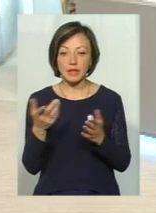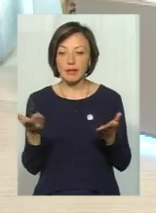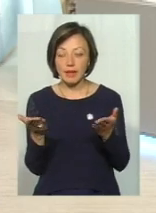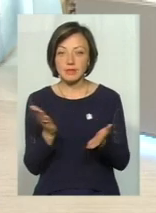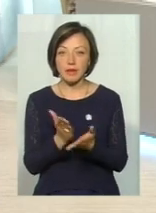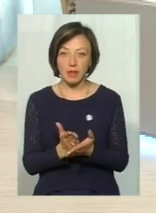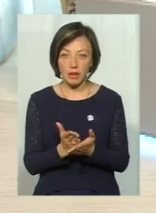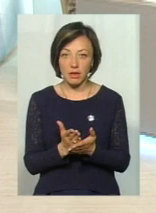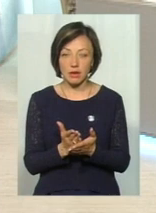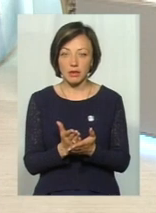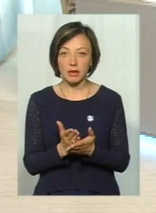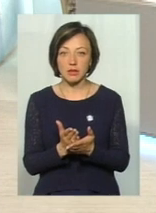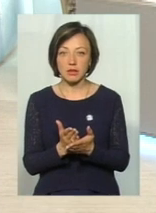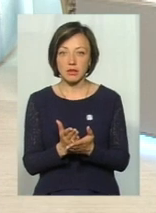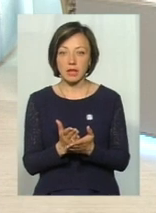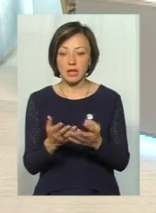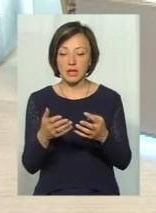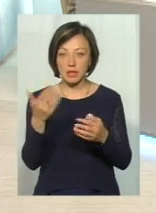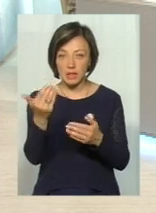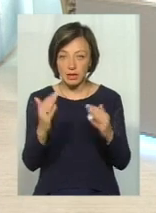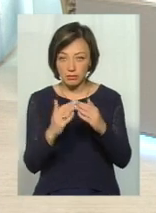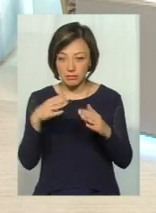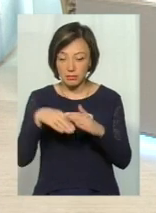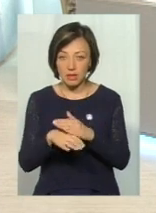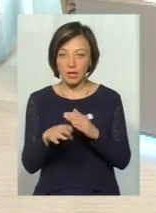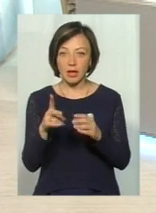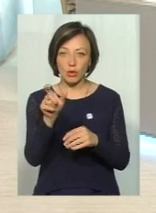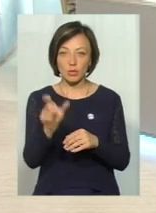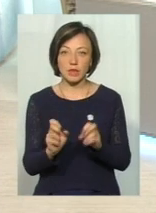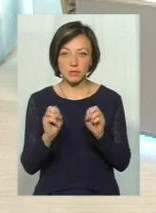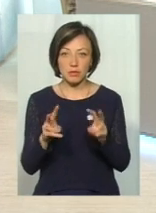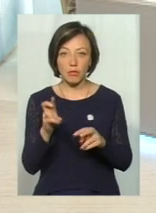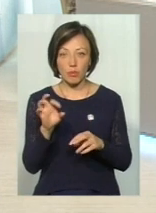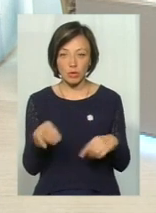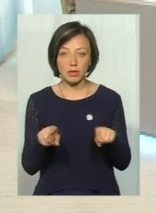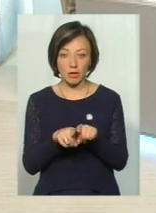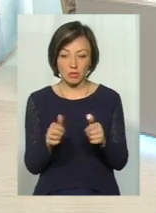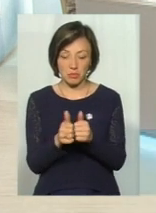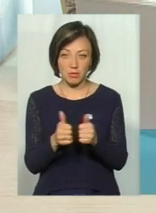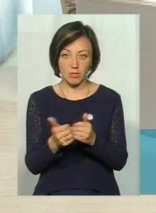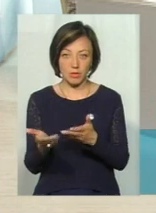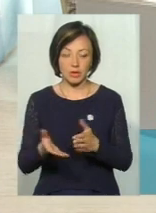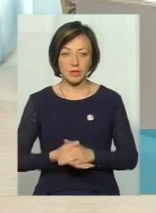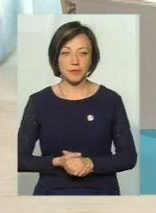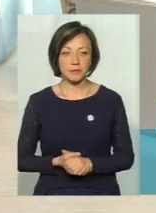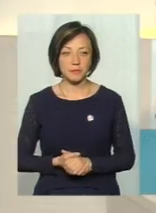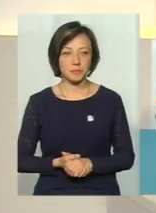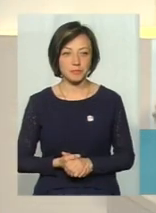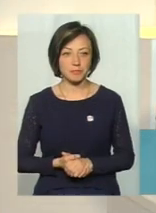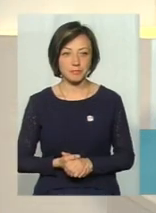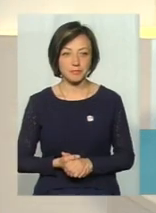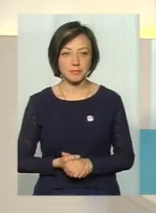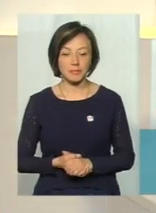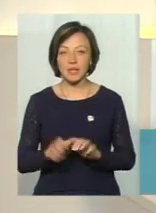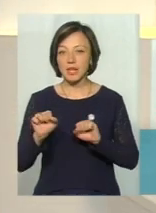десь є, до прикладу, гніздо, і людина, ну, знаходиться у небезпеці, бо також змія також буде, ну,